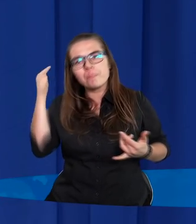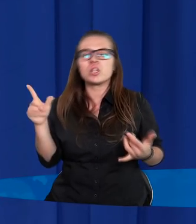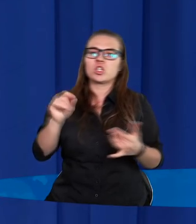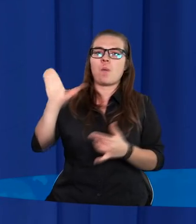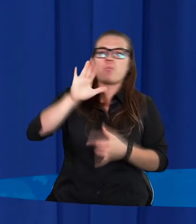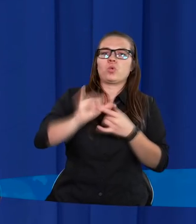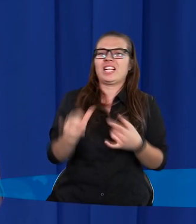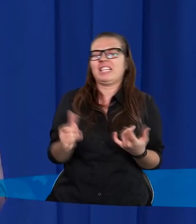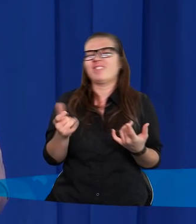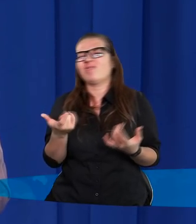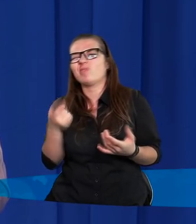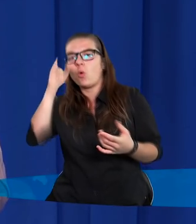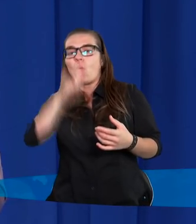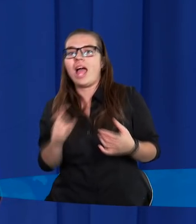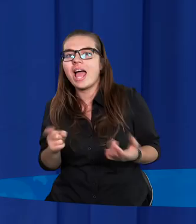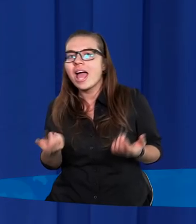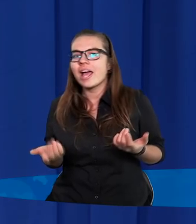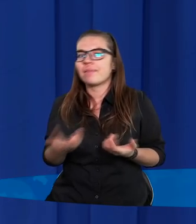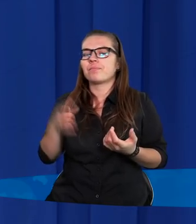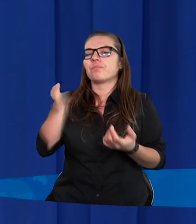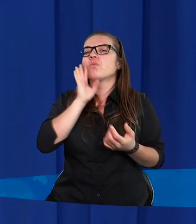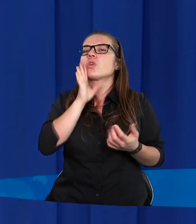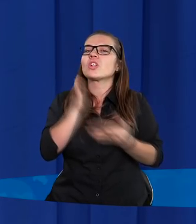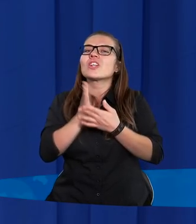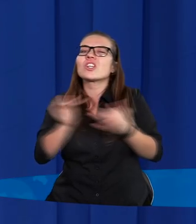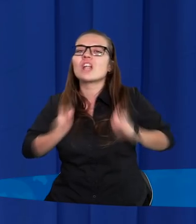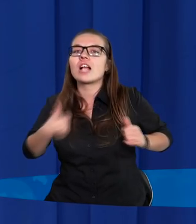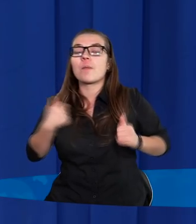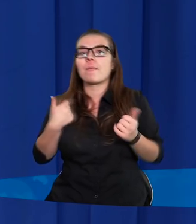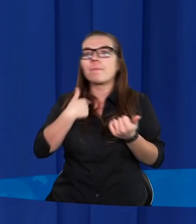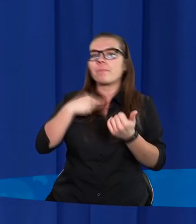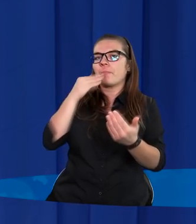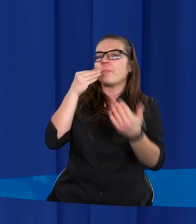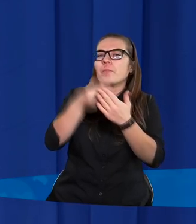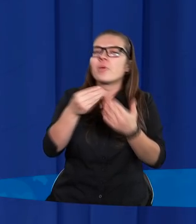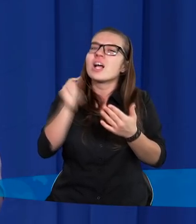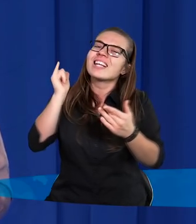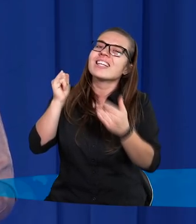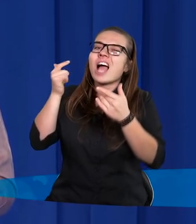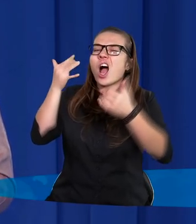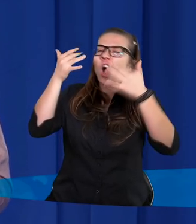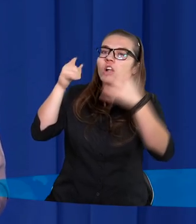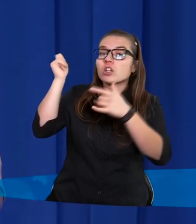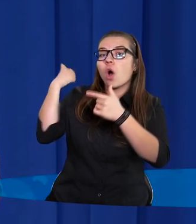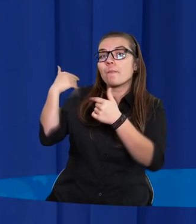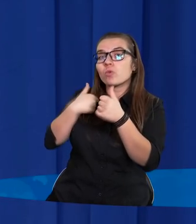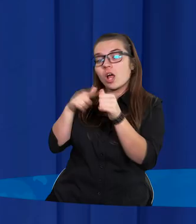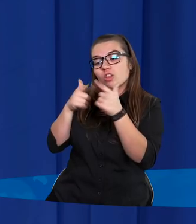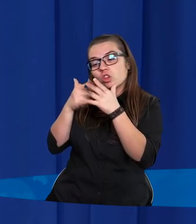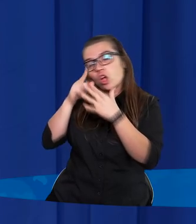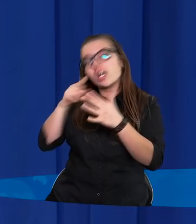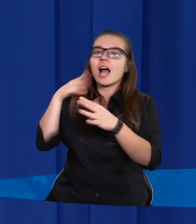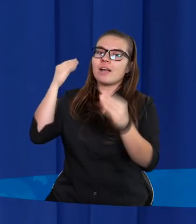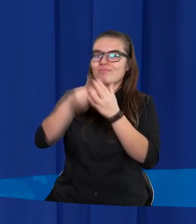jest groźny, czyli tylko czeka, żeby mnie dopaść i żeby rozliczyć mnie za to, jaki jestem w życiu.